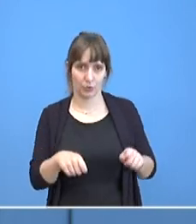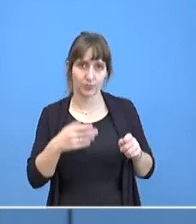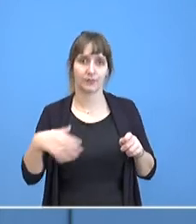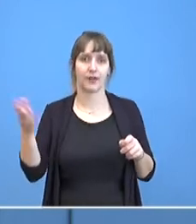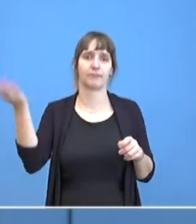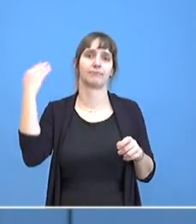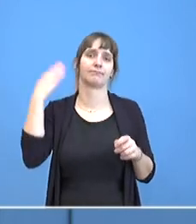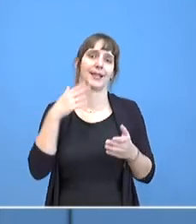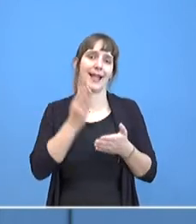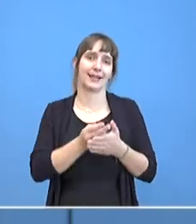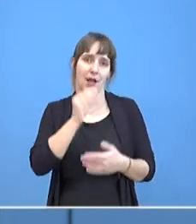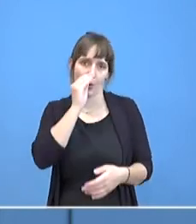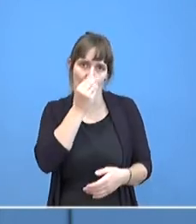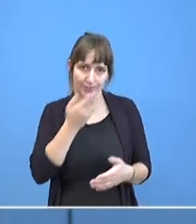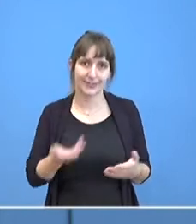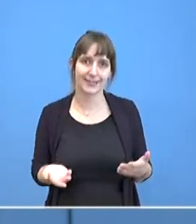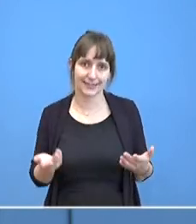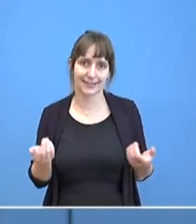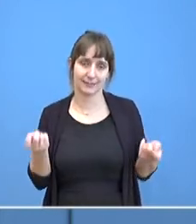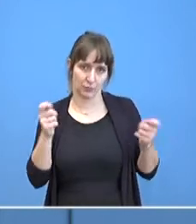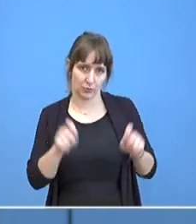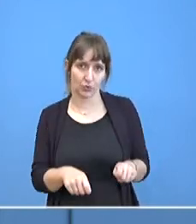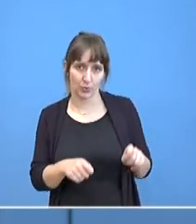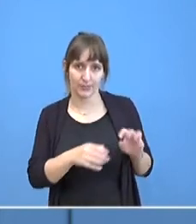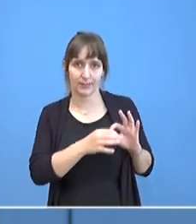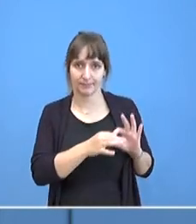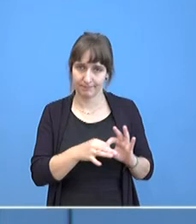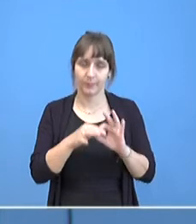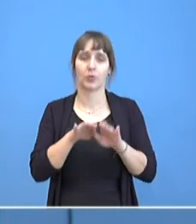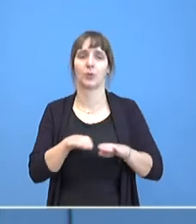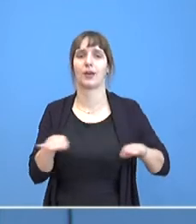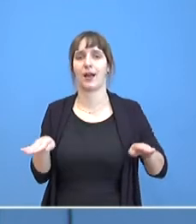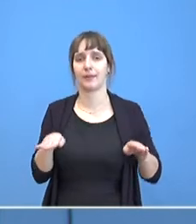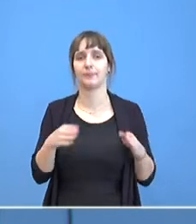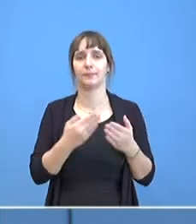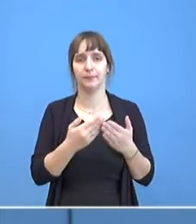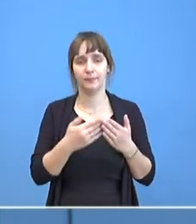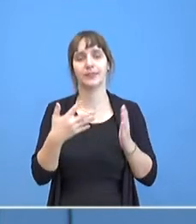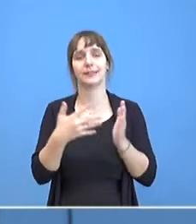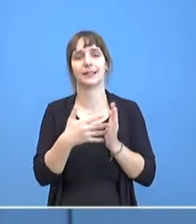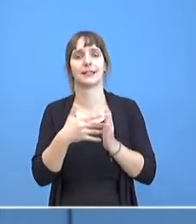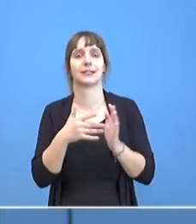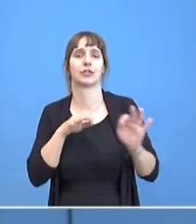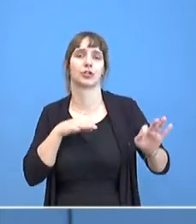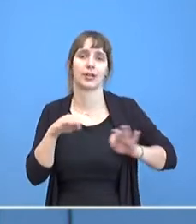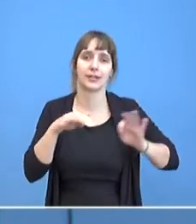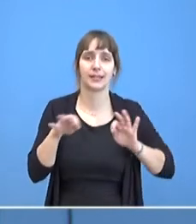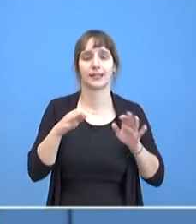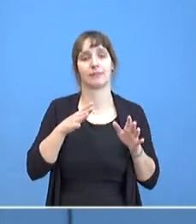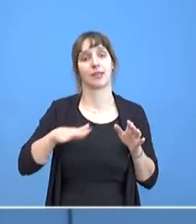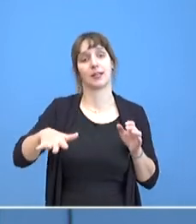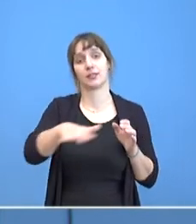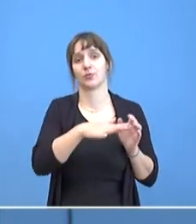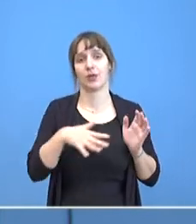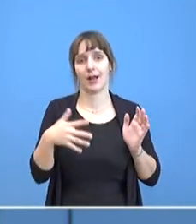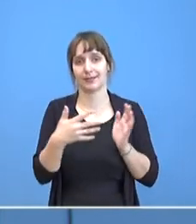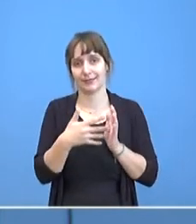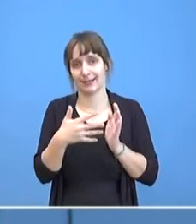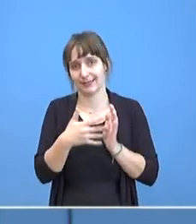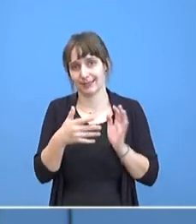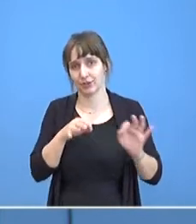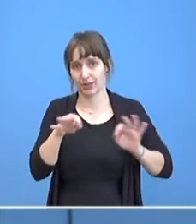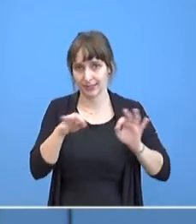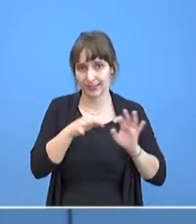von Ende August, wird die Teststrategie, die nationale Teststrategie im Blick auf den Herbst und